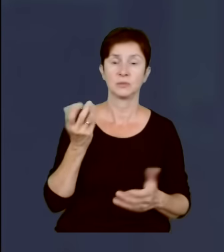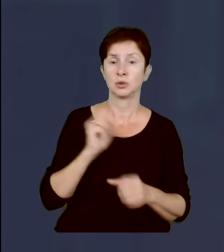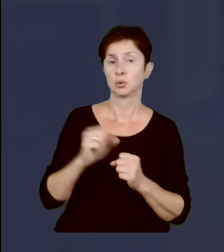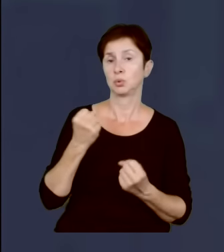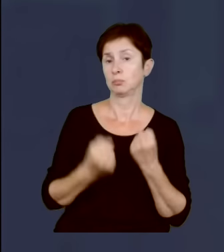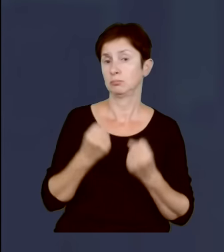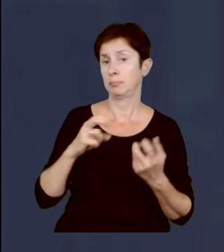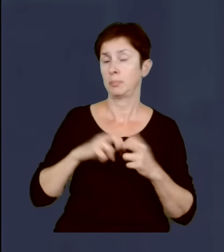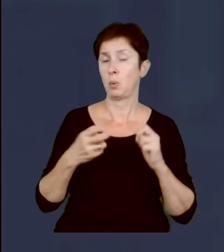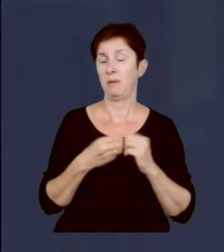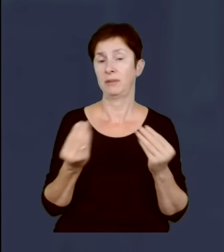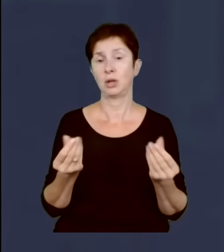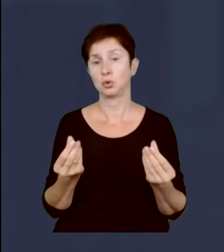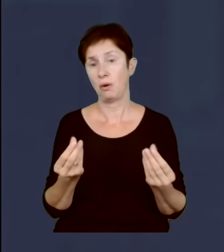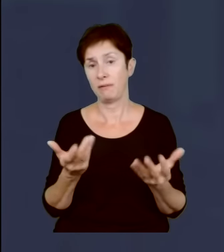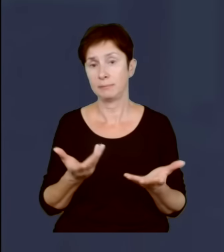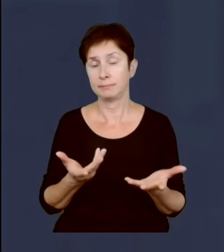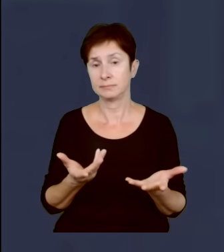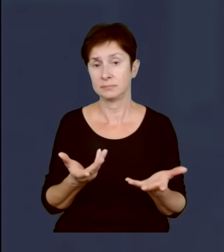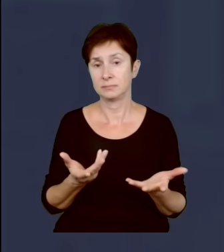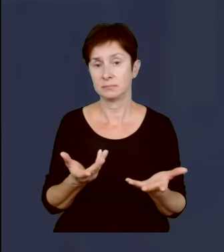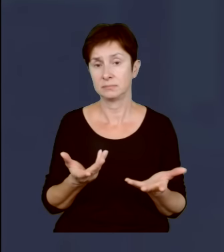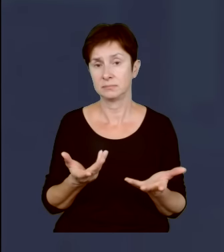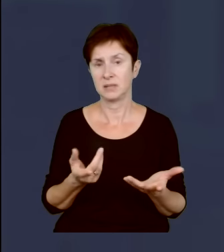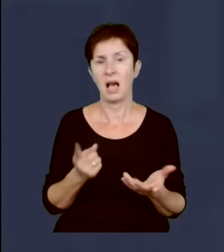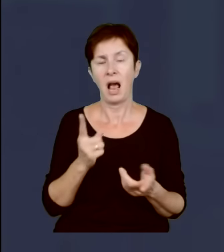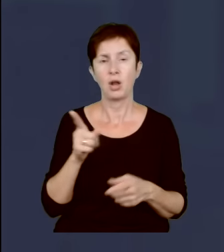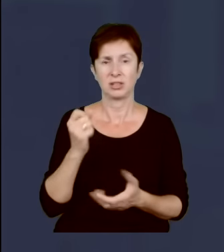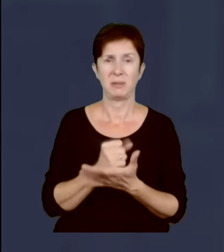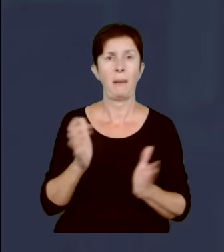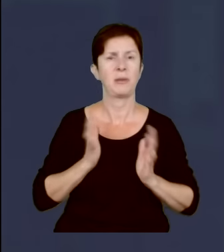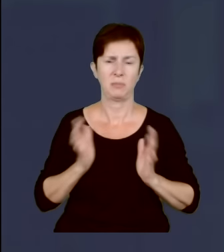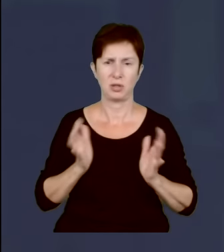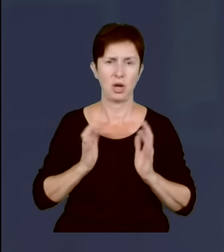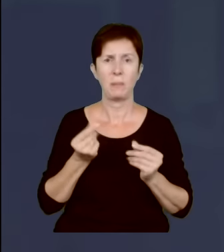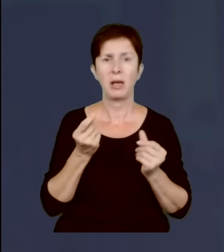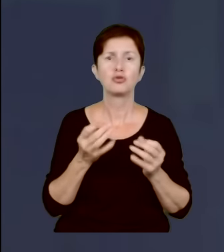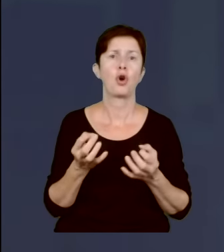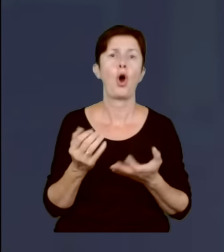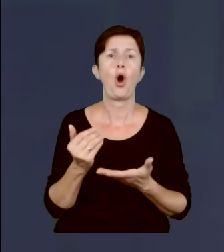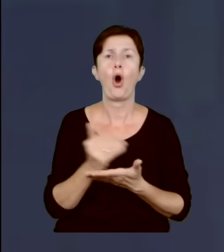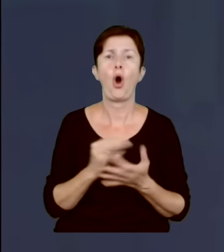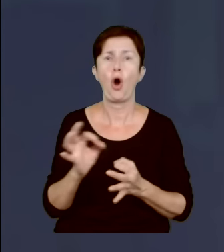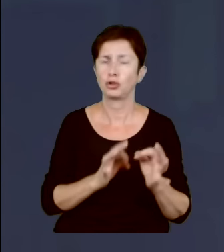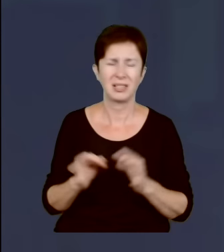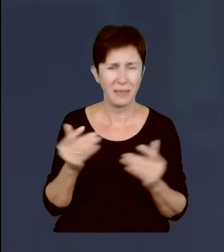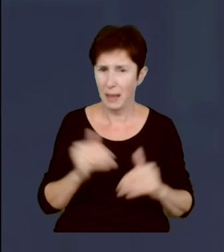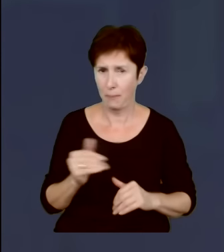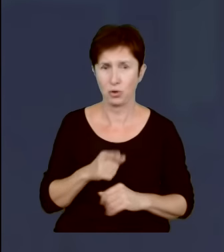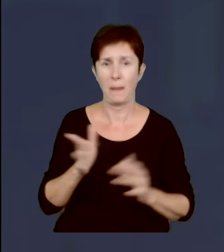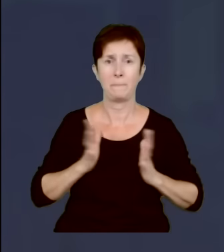finansowe. Na bezpieczeństwie nie wolno oszczędzać. Bezpieczeństwo jest warunkiem rozwoju